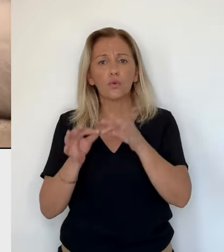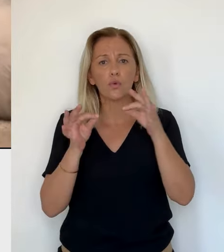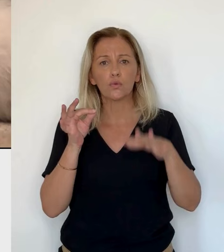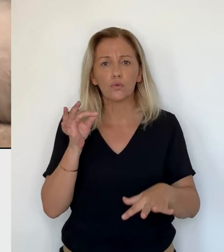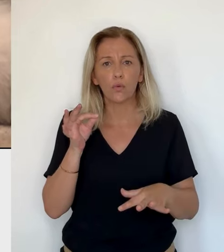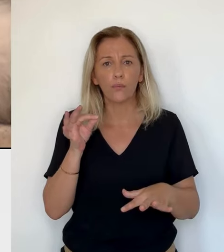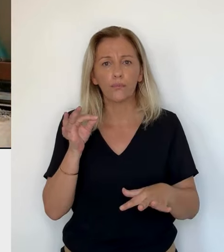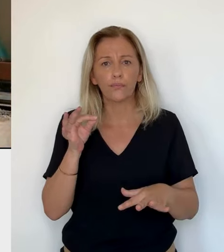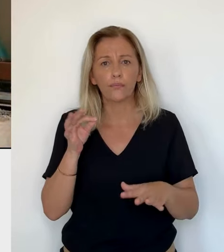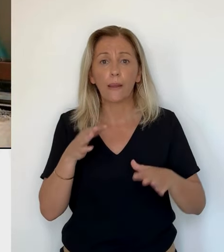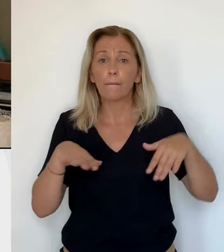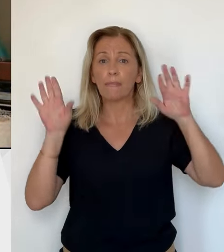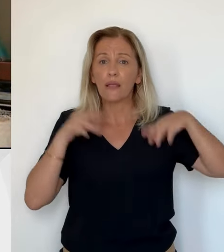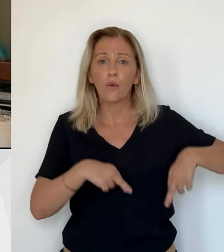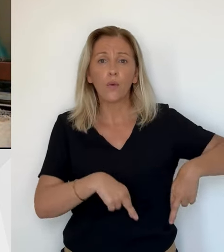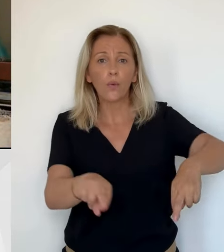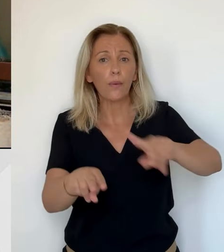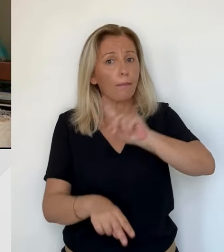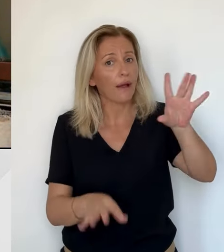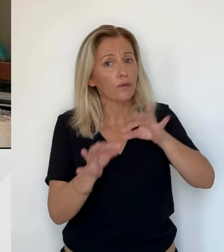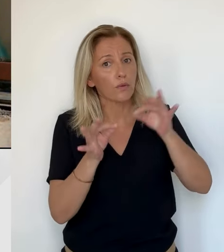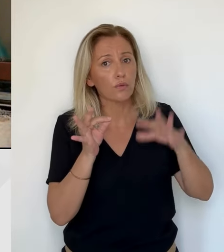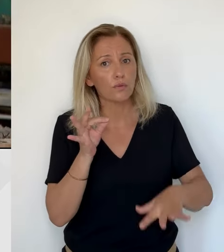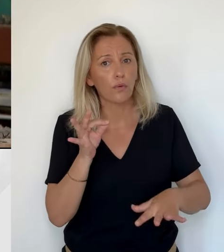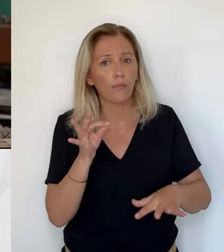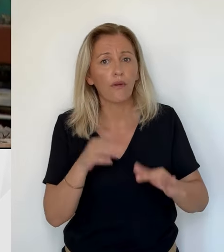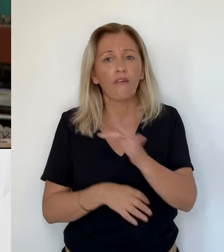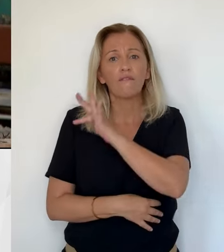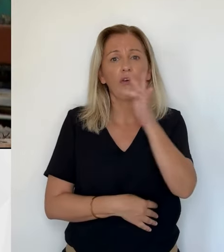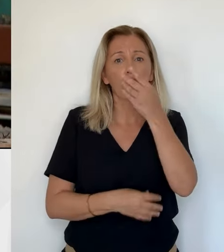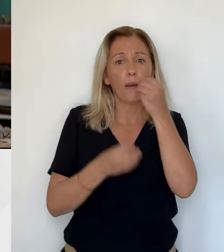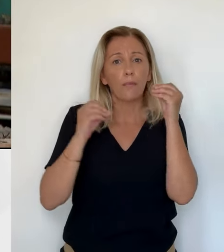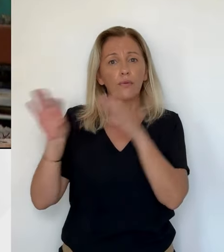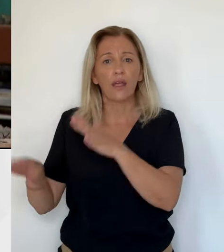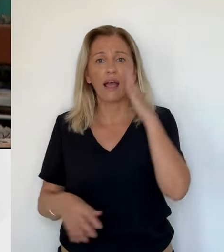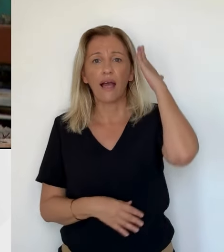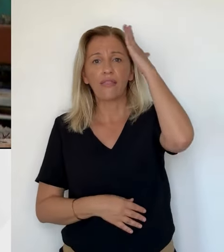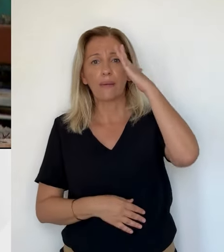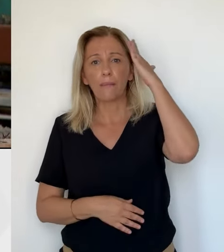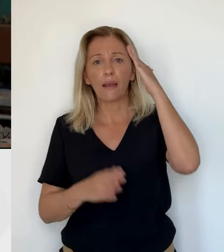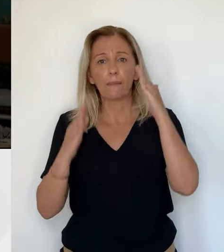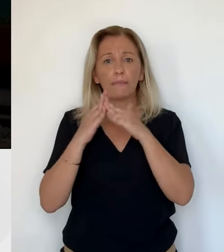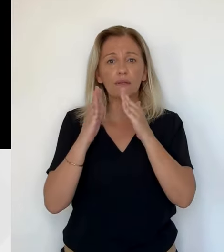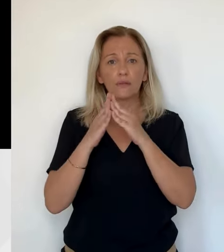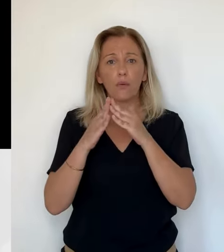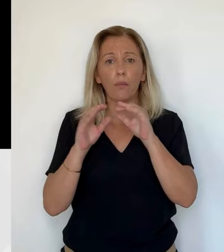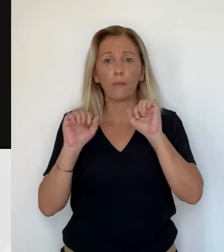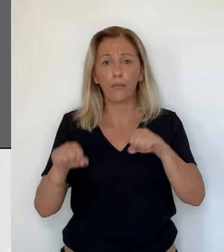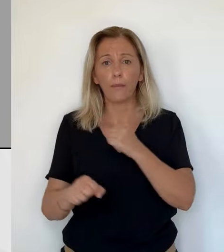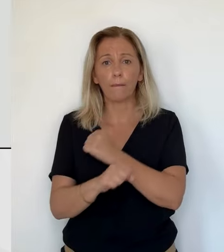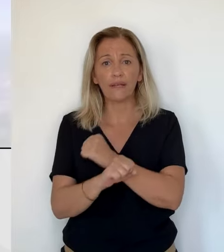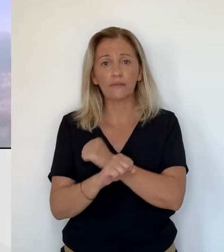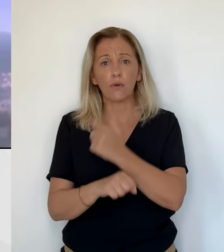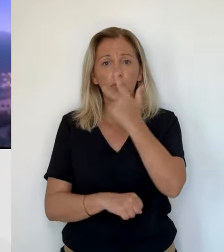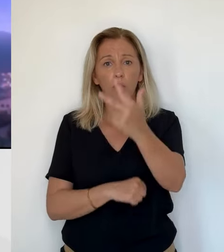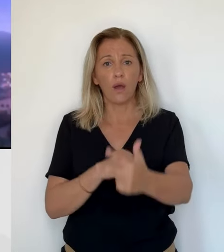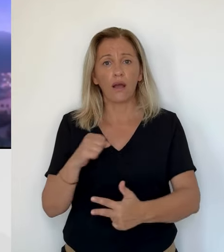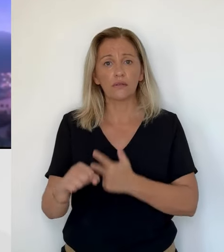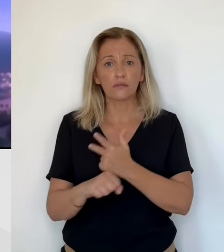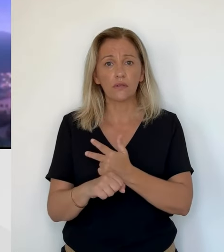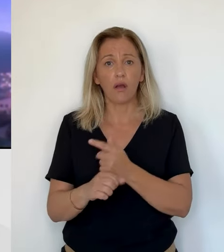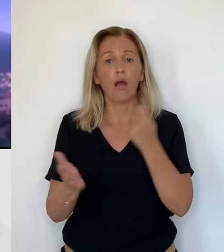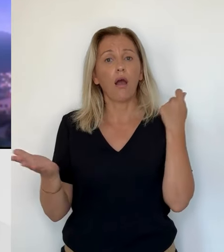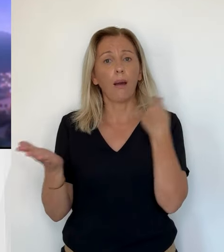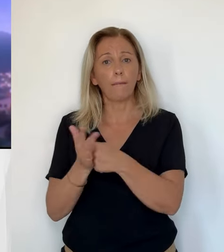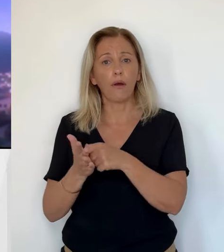solution n'est pas la rue. En France, l'abandon d'un animal de compagnie est passible de 3 ans de prison et 45 000 euros d'amende. Dans cette saison estivale, l